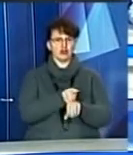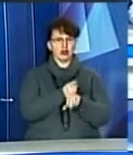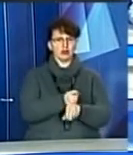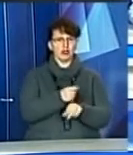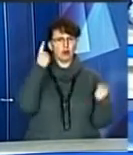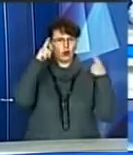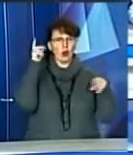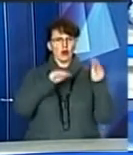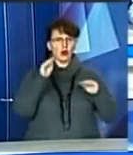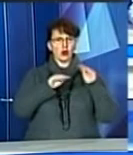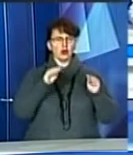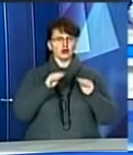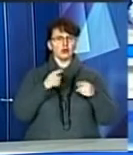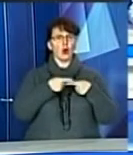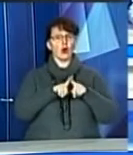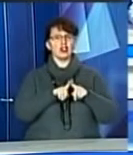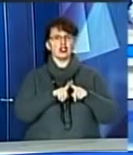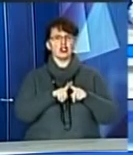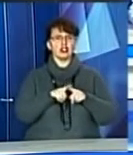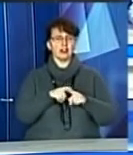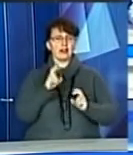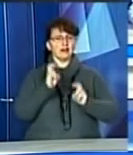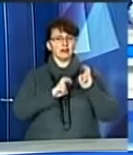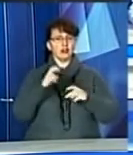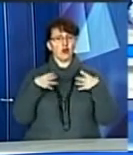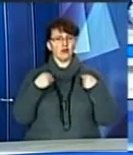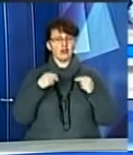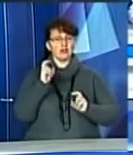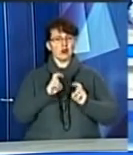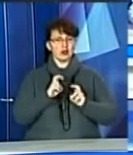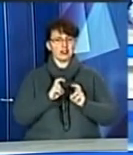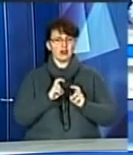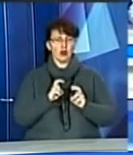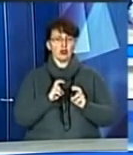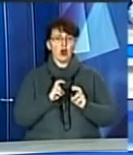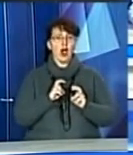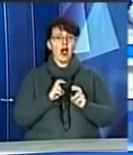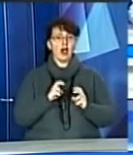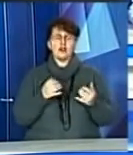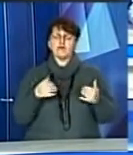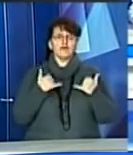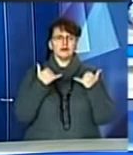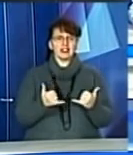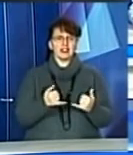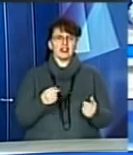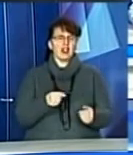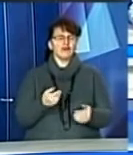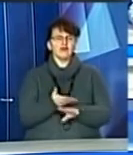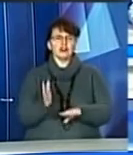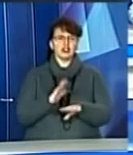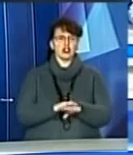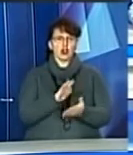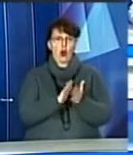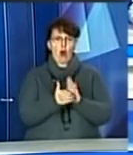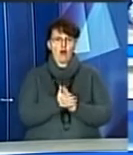розробили конструктори Львівського бронетанкового заводу. Машина призначена для гасіння пожежі в найскладніших умовах. Його вже